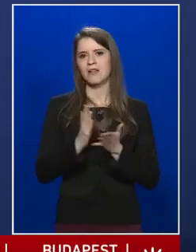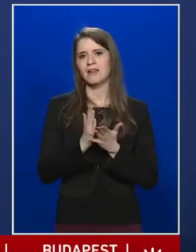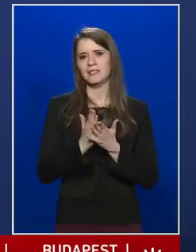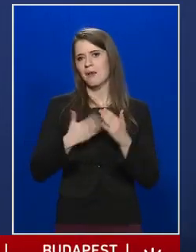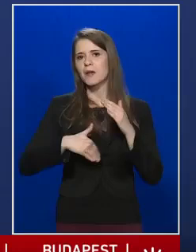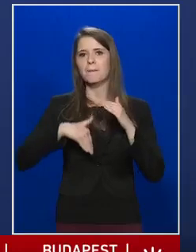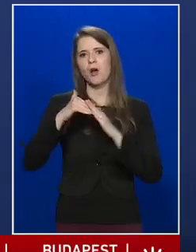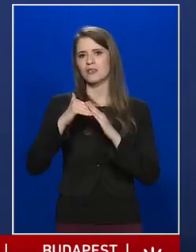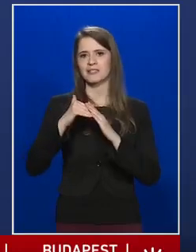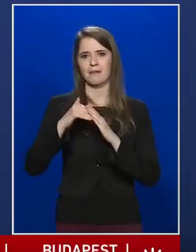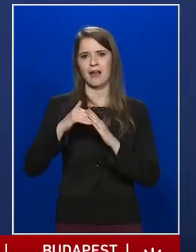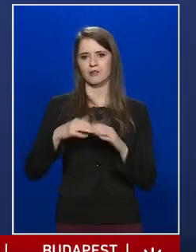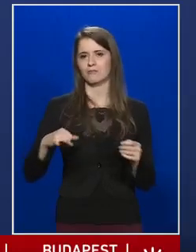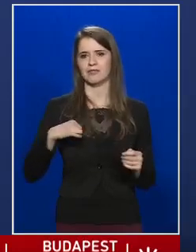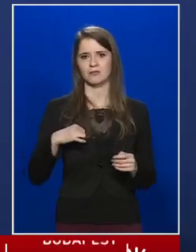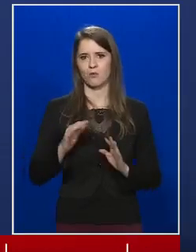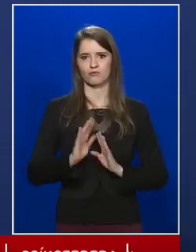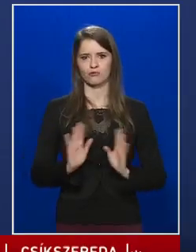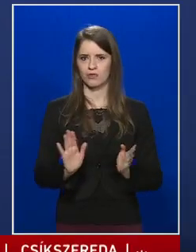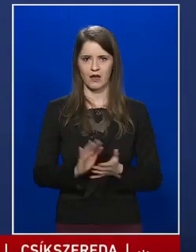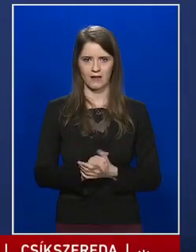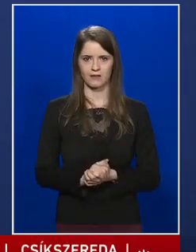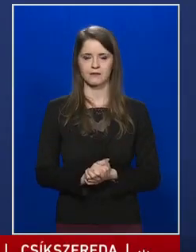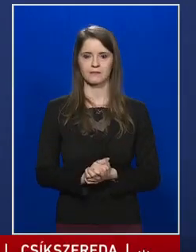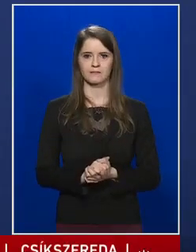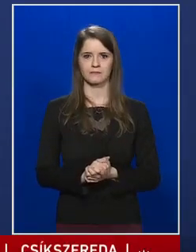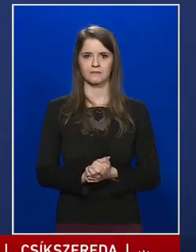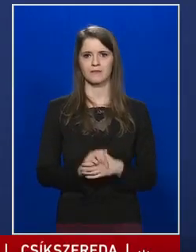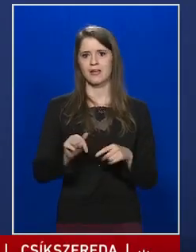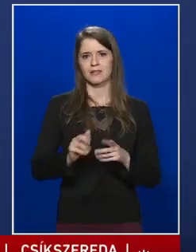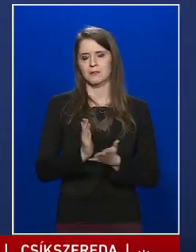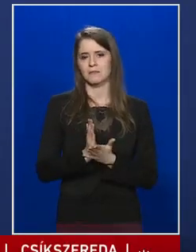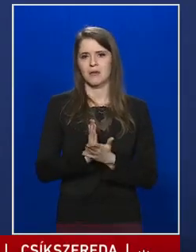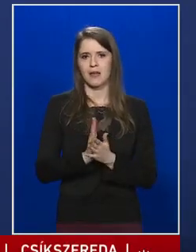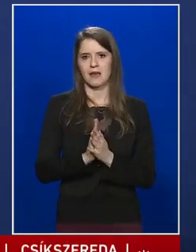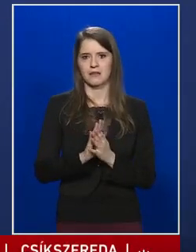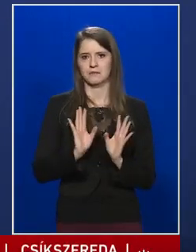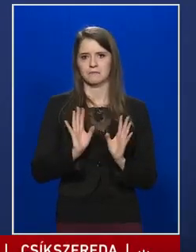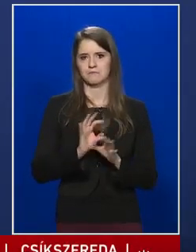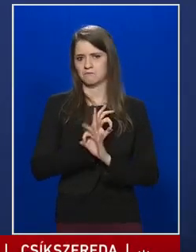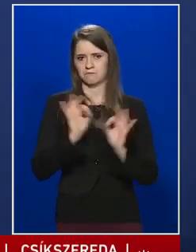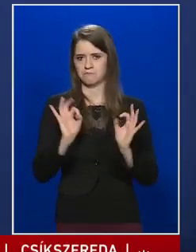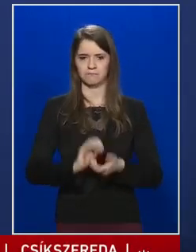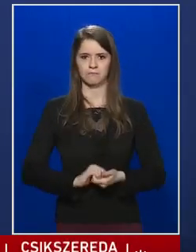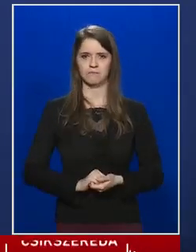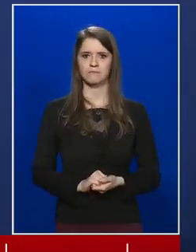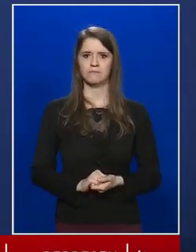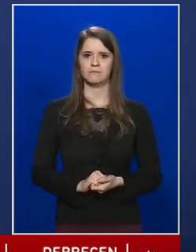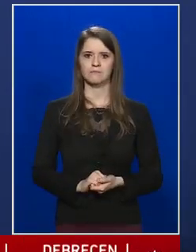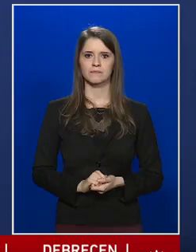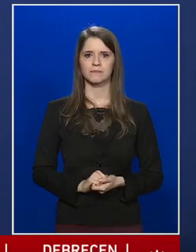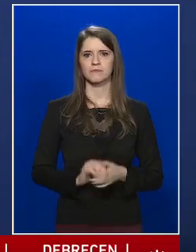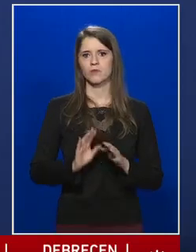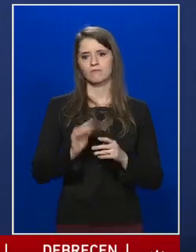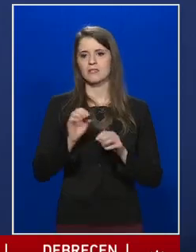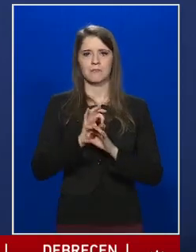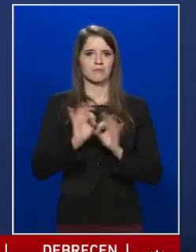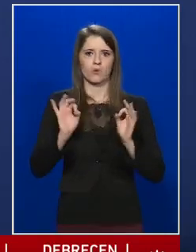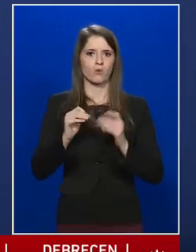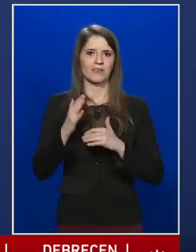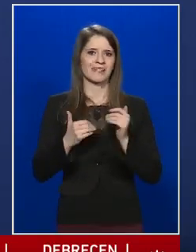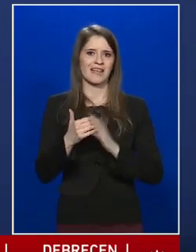a maximális biztonság, ez már minden kielégítő kezelési módja